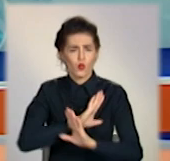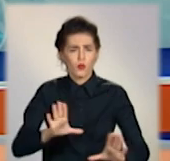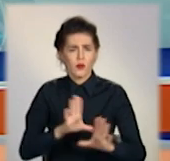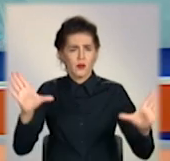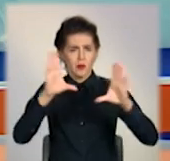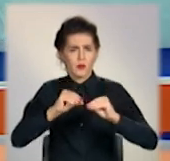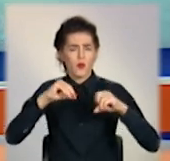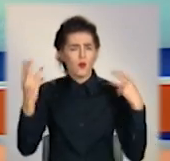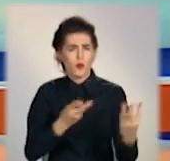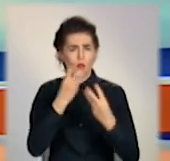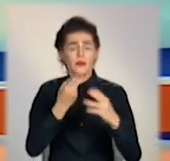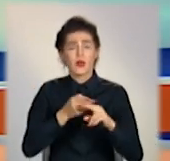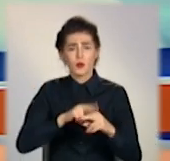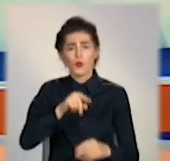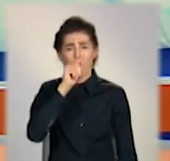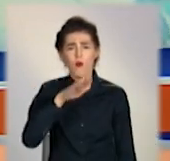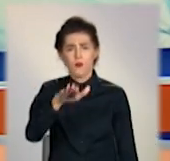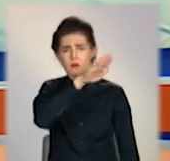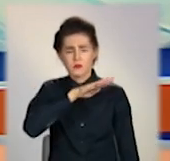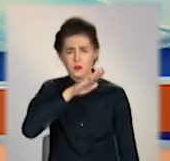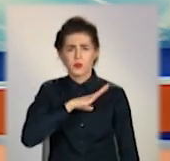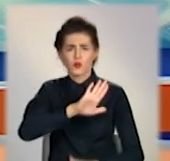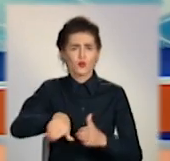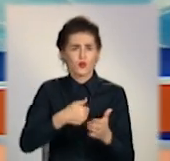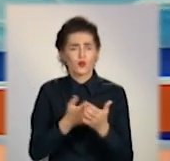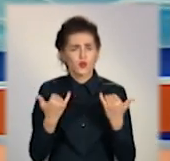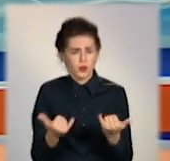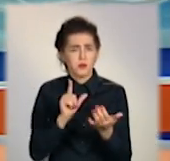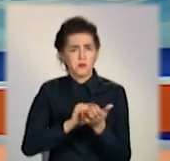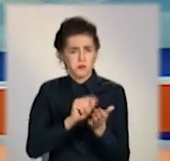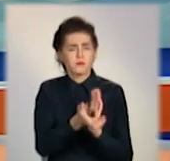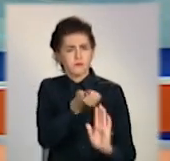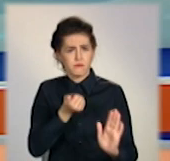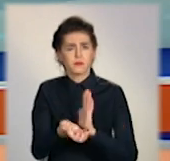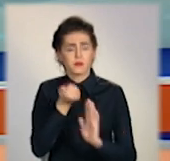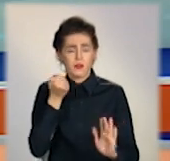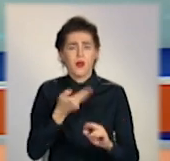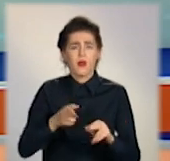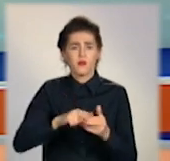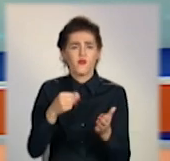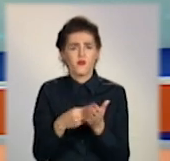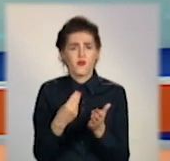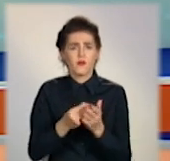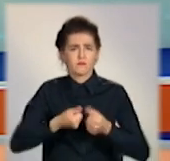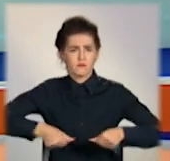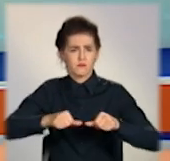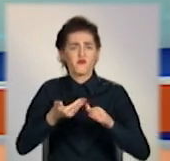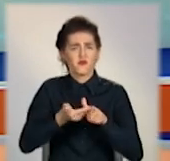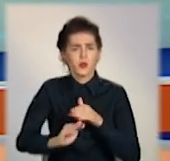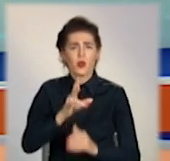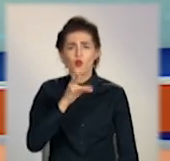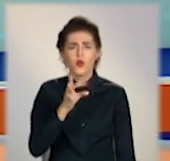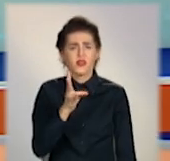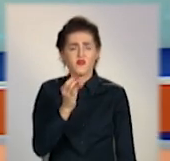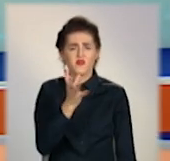Луганщина й досі огофтується від лиха. Постраждалим почали виплачувати компенсації. Гроші Кабмін виділив, але не усі